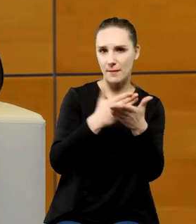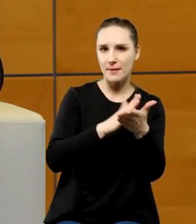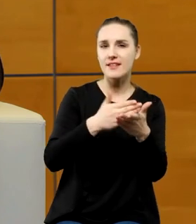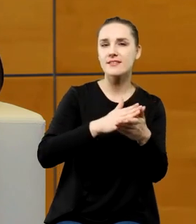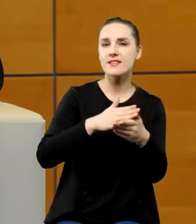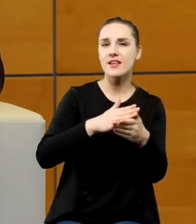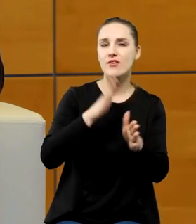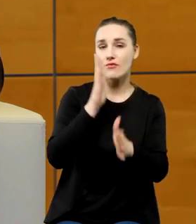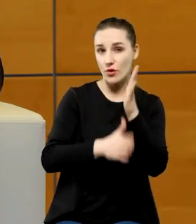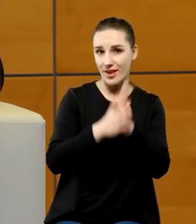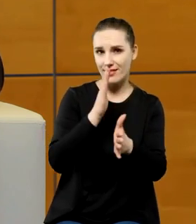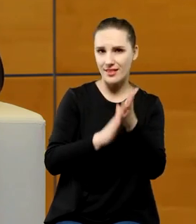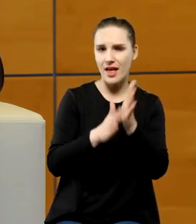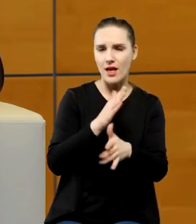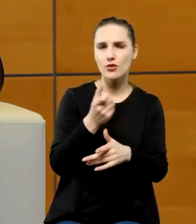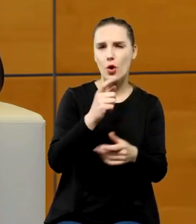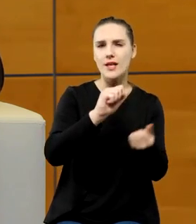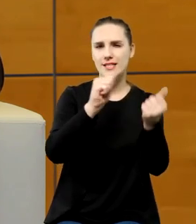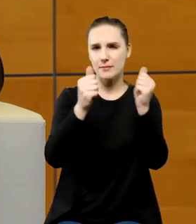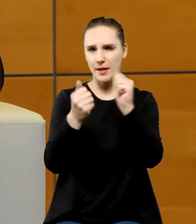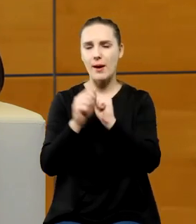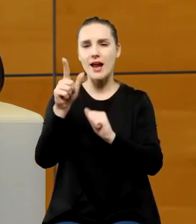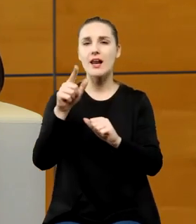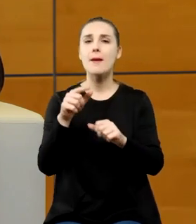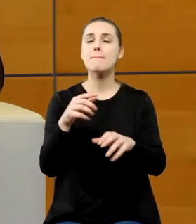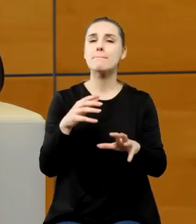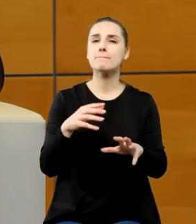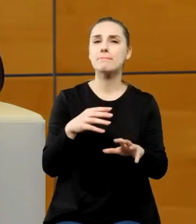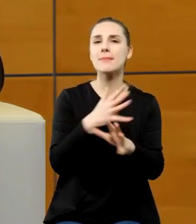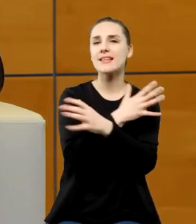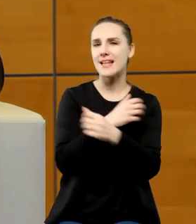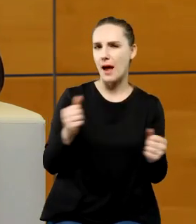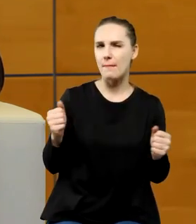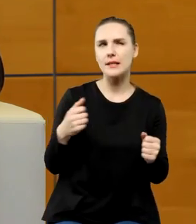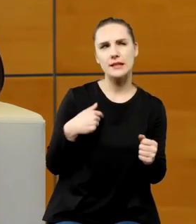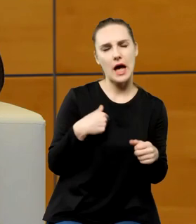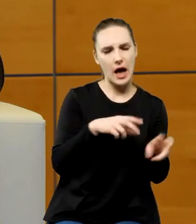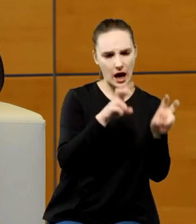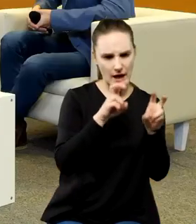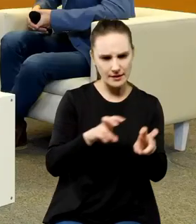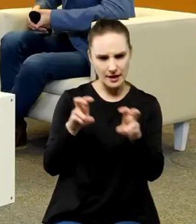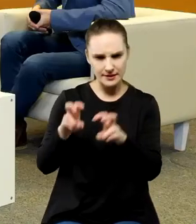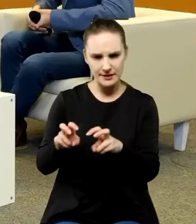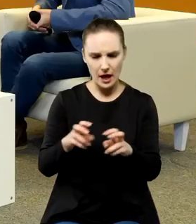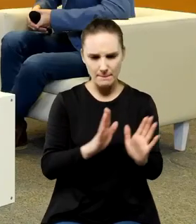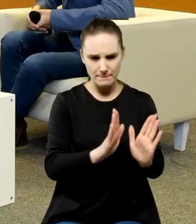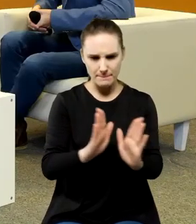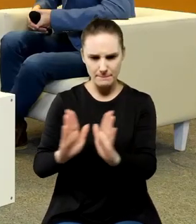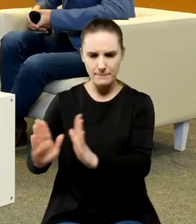dramaturgii tak jak zdążyłem kiedyś sobie to wszystko poukładać, taki Kopernik, który ma